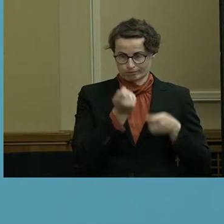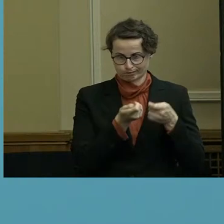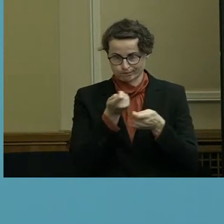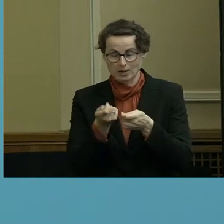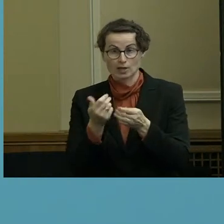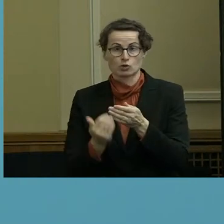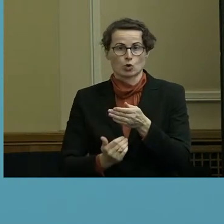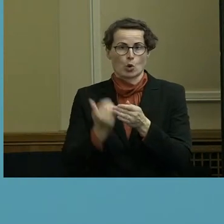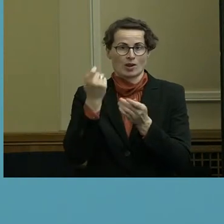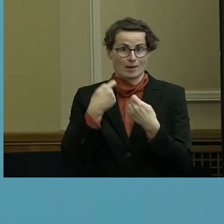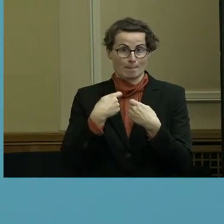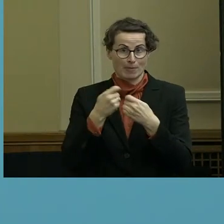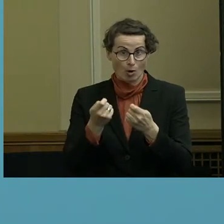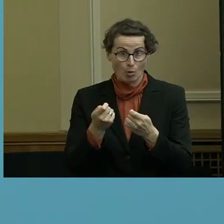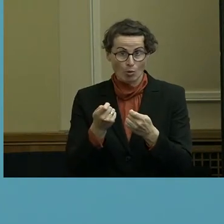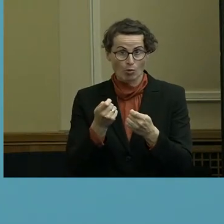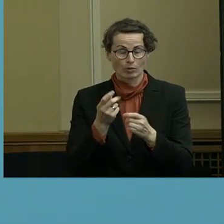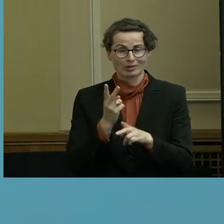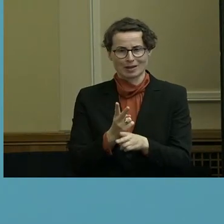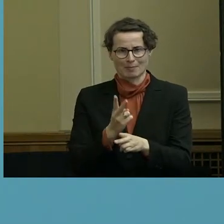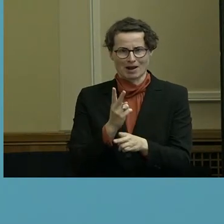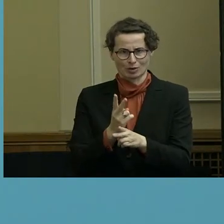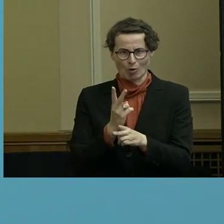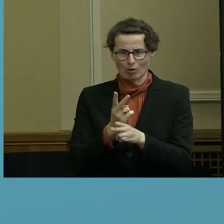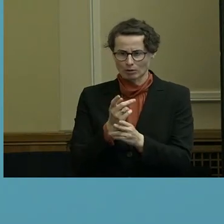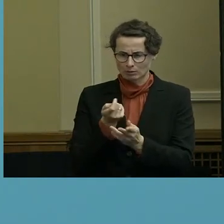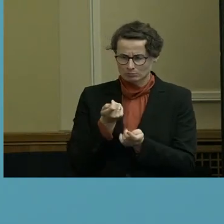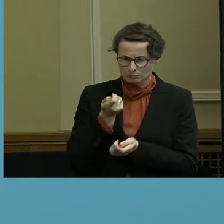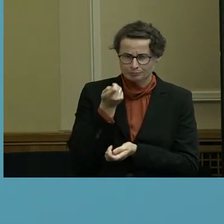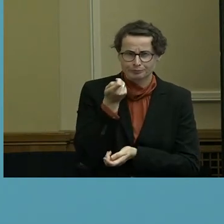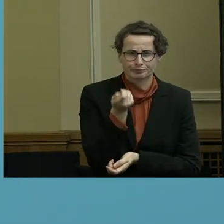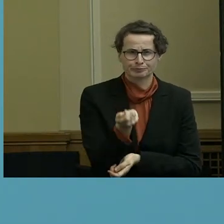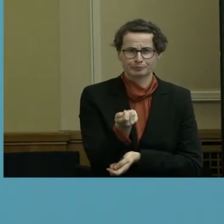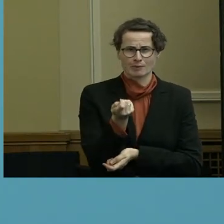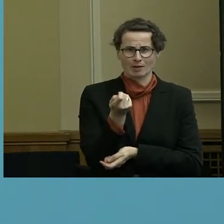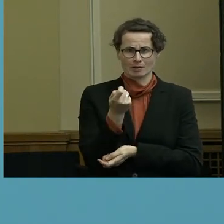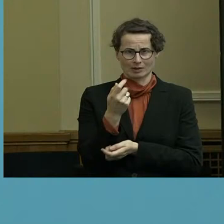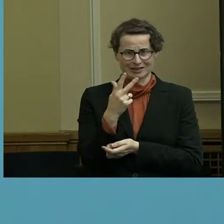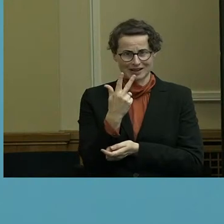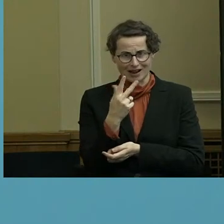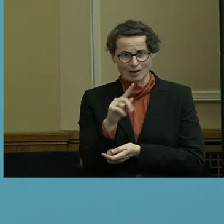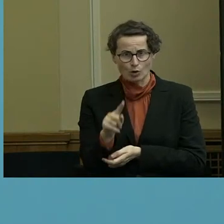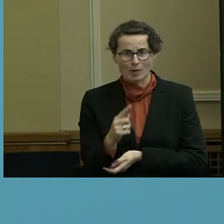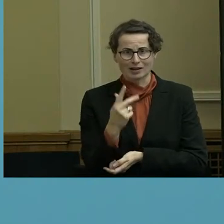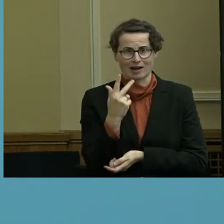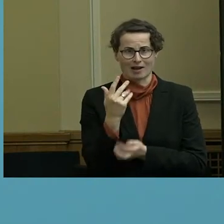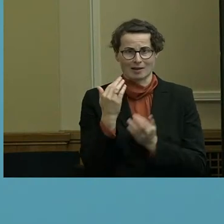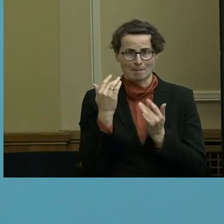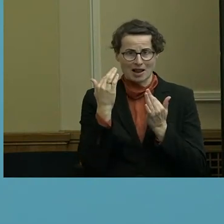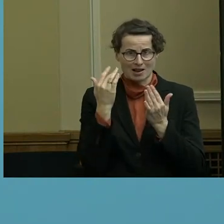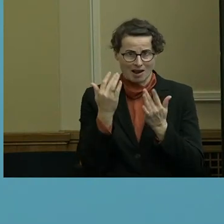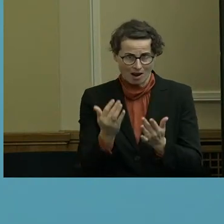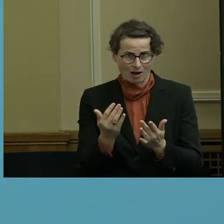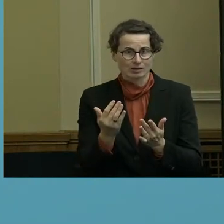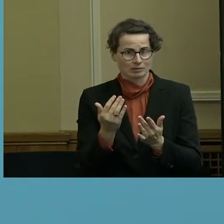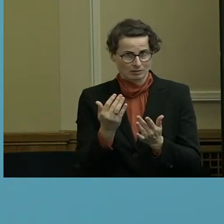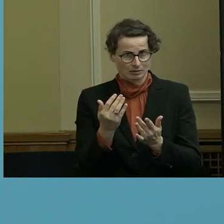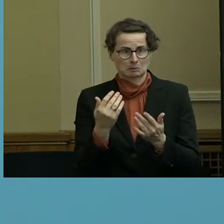so, dass wir dann noch immer ein Investitionsvolumen hätten von 3,3 Milliarden. Auch das wäre noch ein